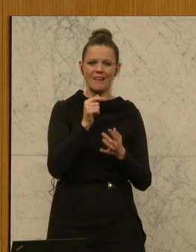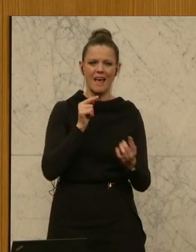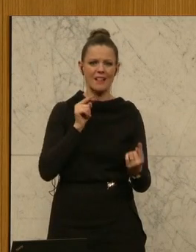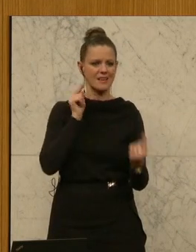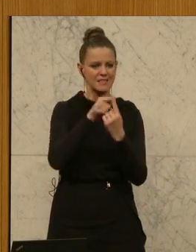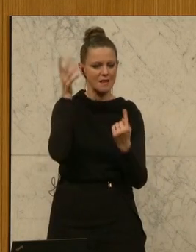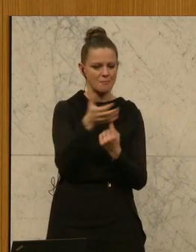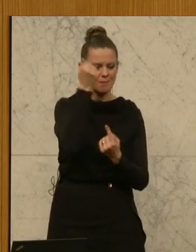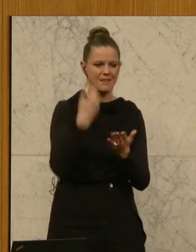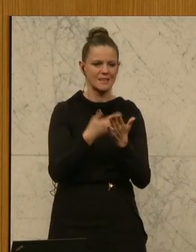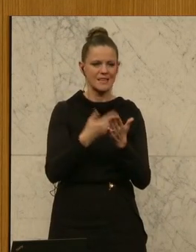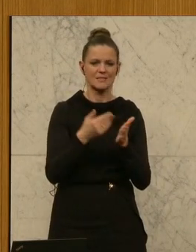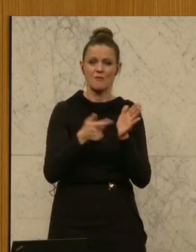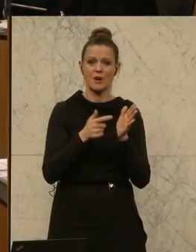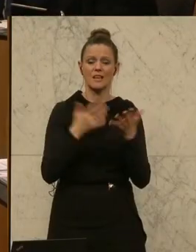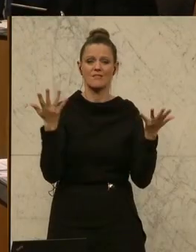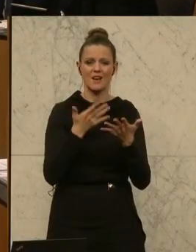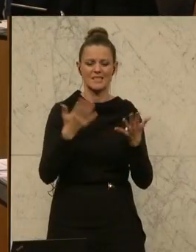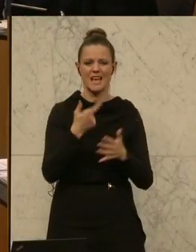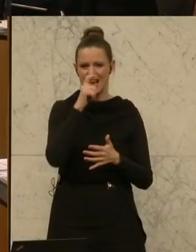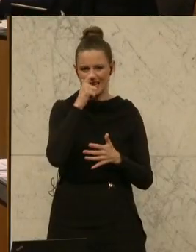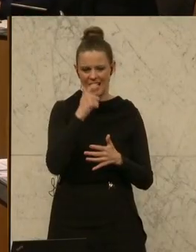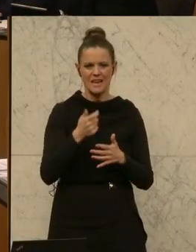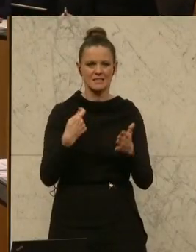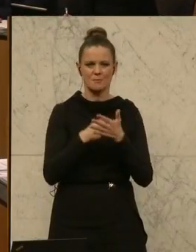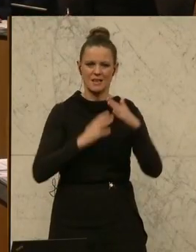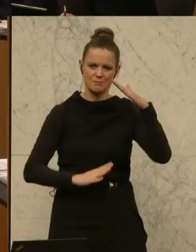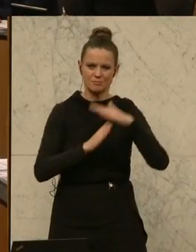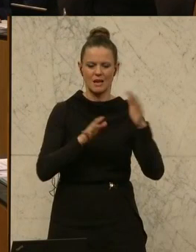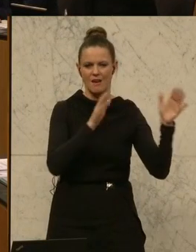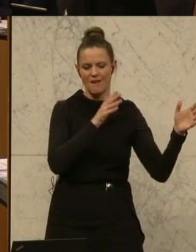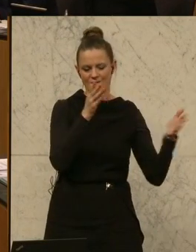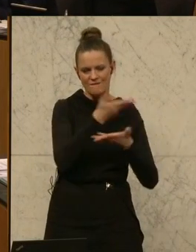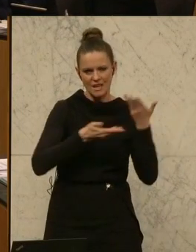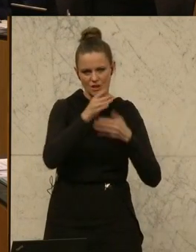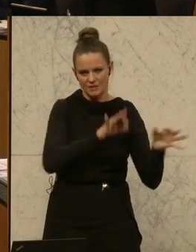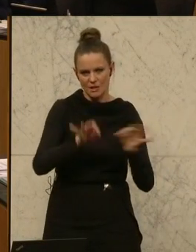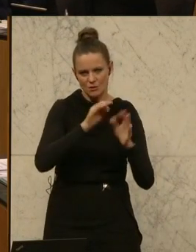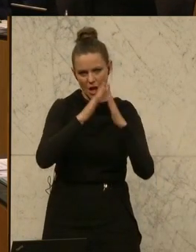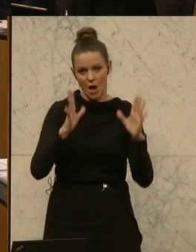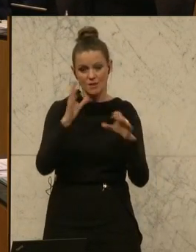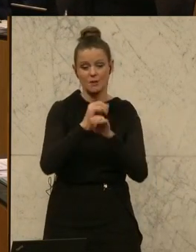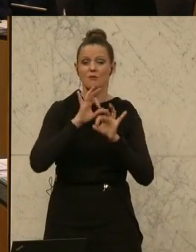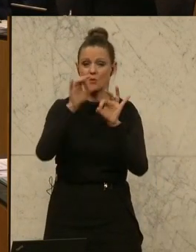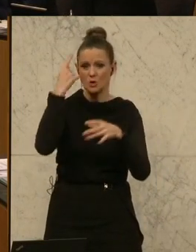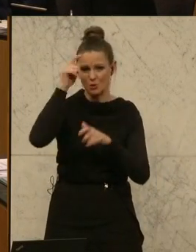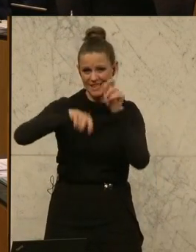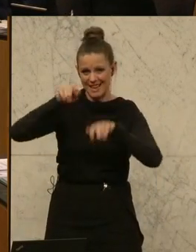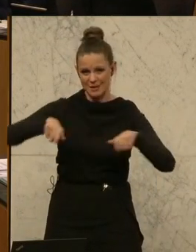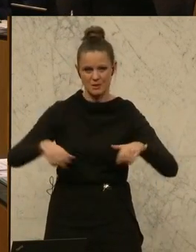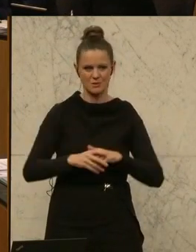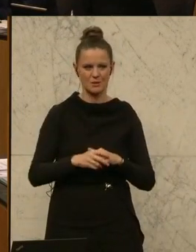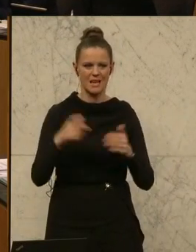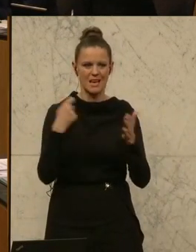Und deswegen fordern wir einmal mehr den Gaspreisdeckel für die Wirtschaft, Industrie, Haushalte und für Studentinnen und Studenten.